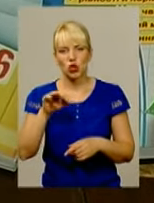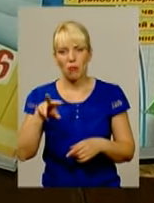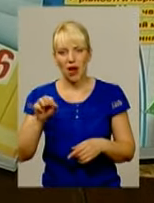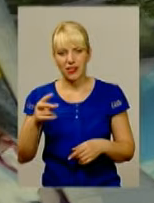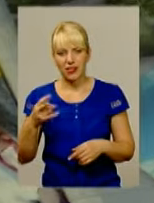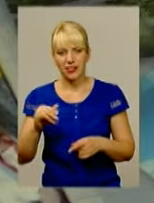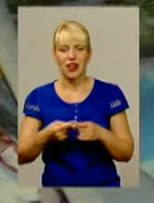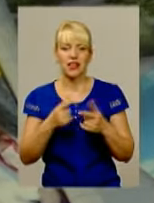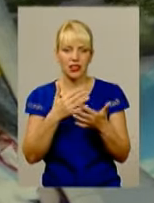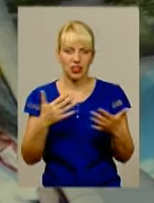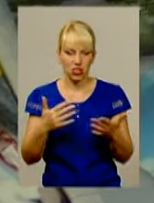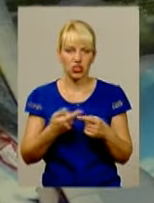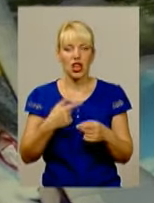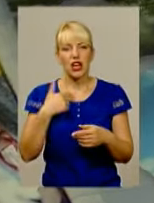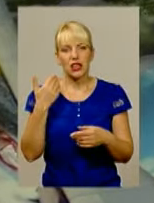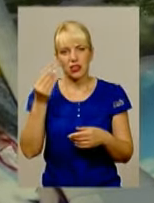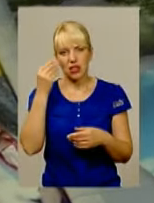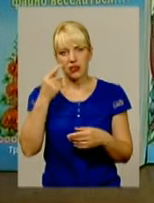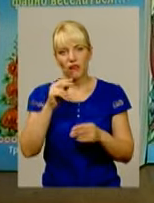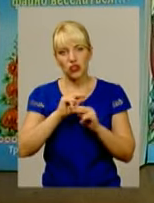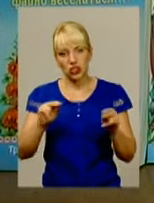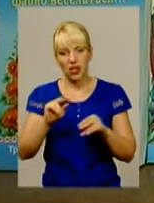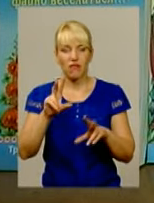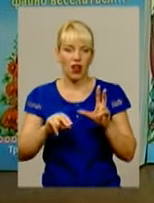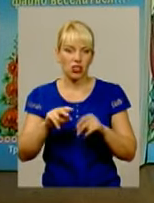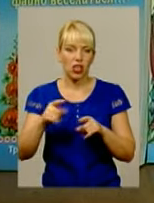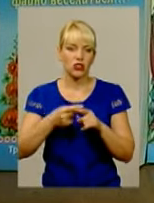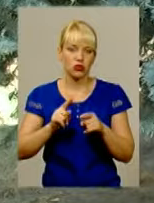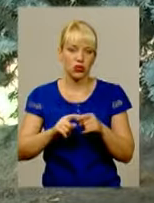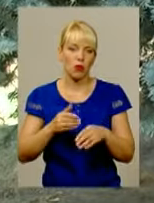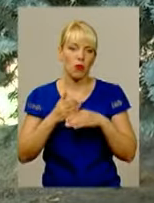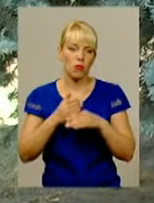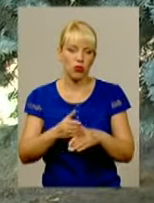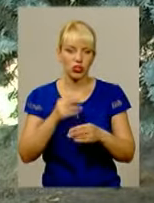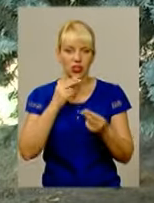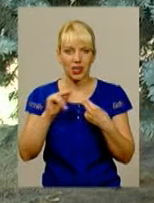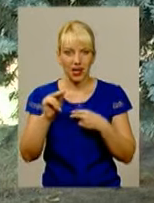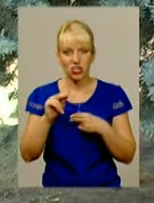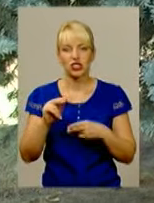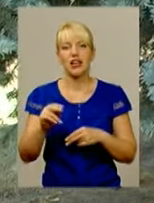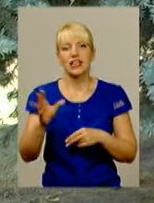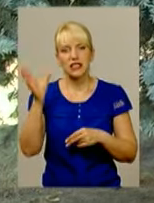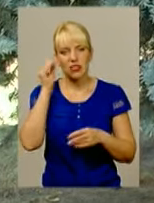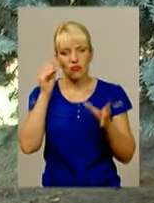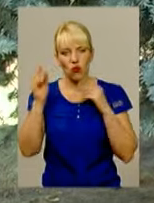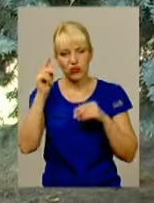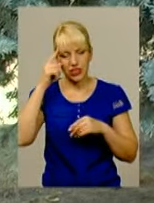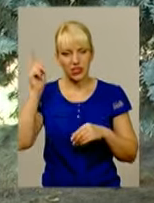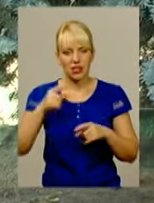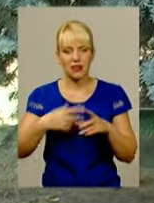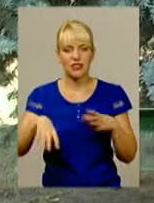завданнями. Саме вони, на думку вчителів, допомагають учням краще засвоїти знання. Все відбувається наступним чином.